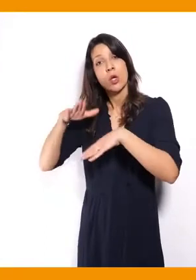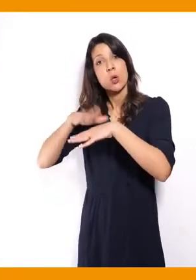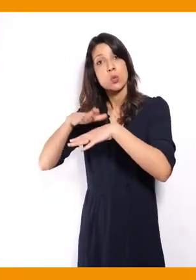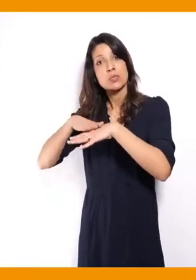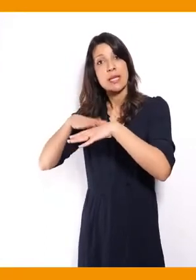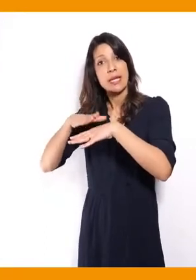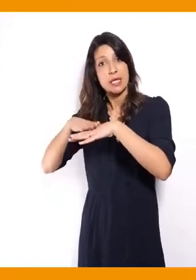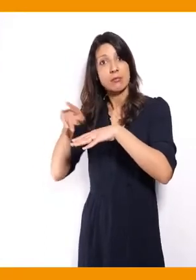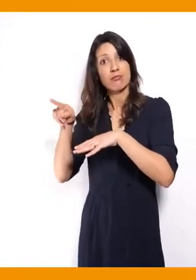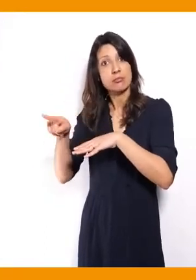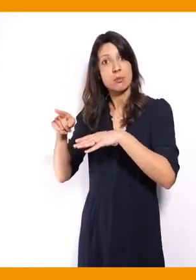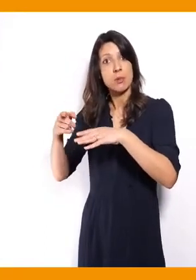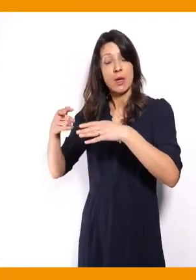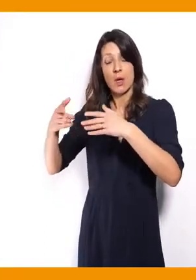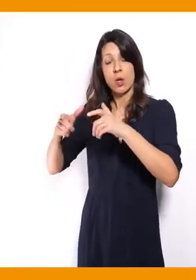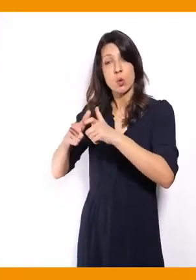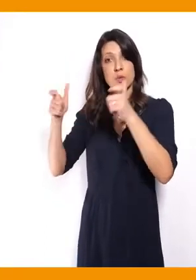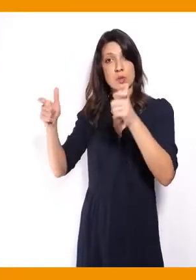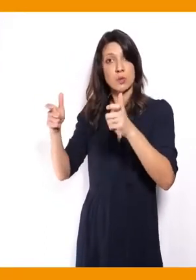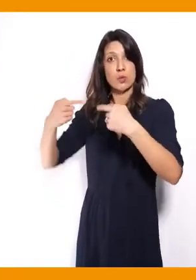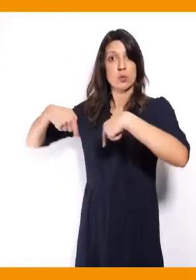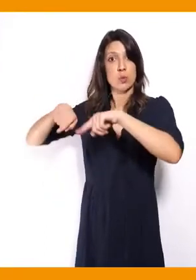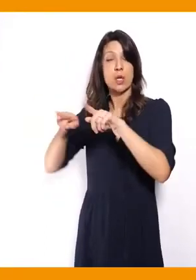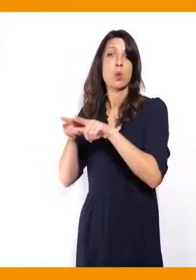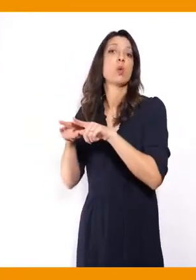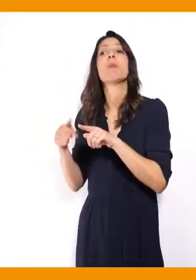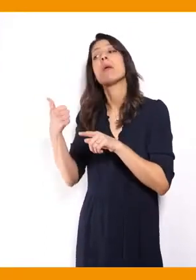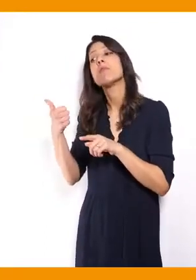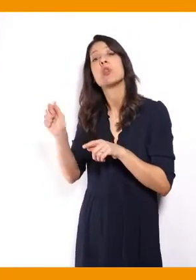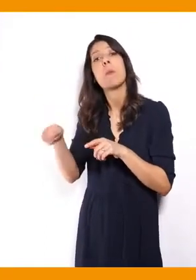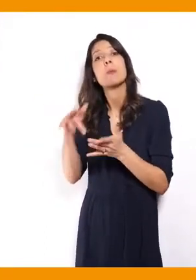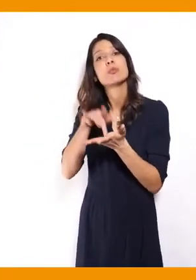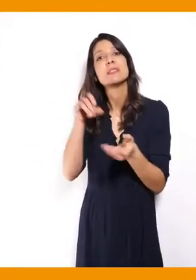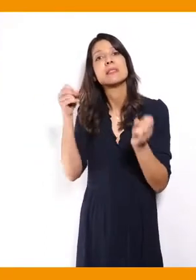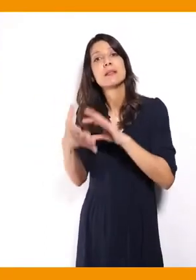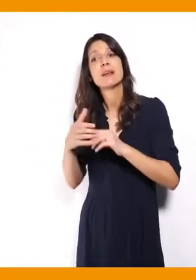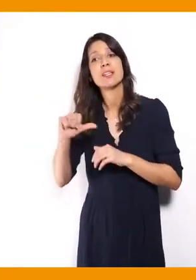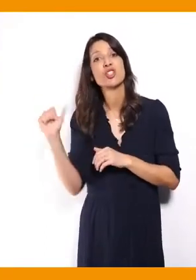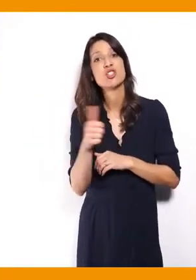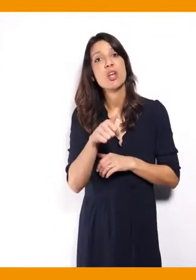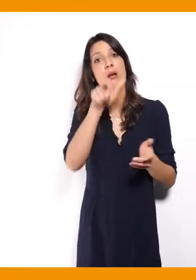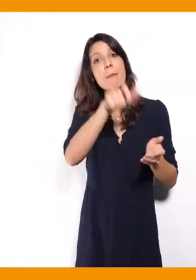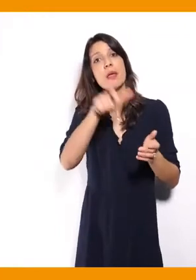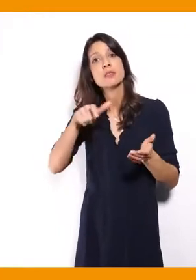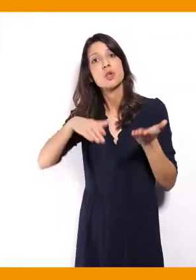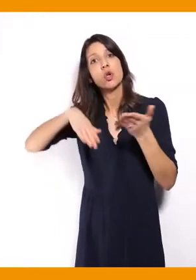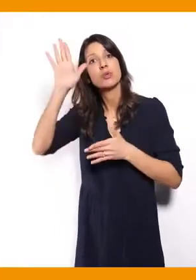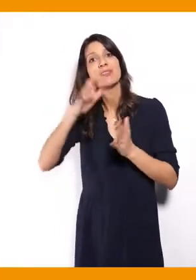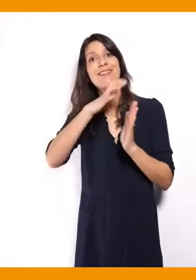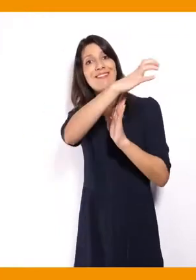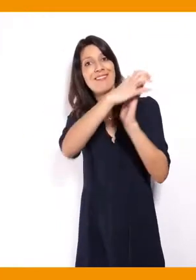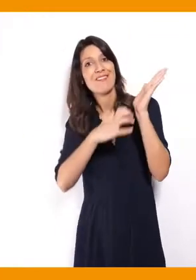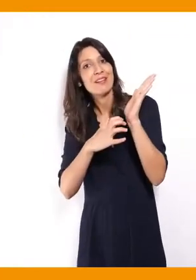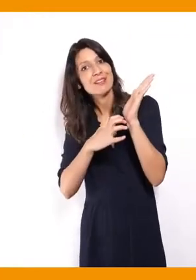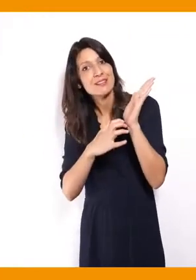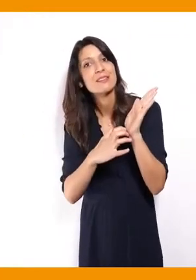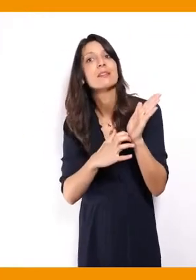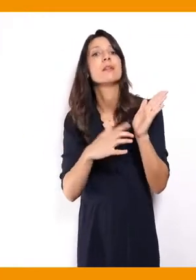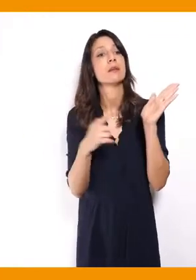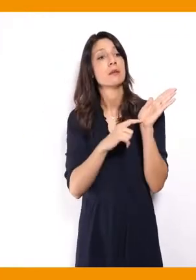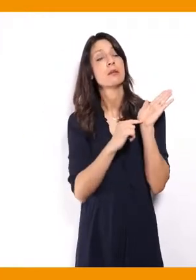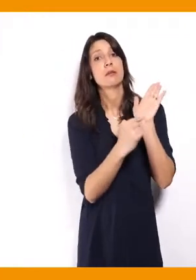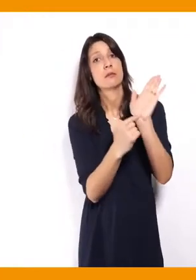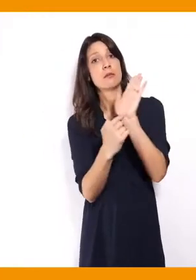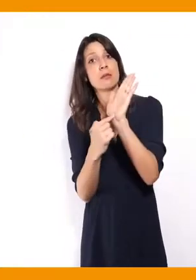la République qui va mettre en ligne pour chacun des candidats leur profession de foi en fac, à côté de la version